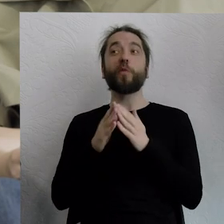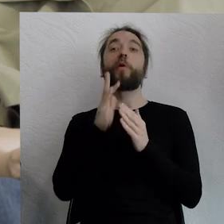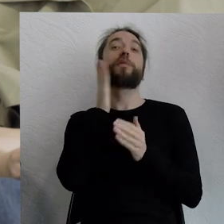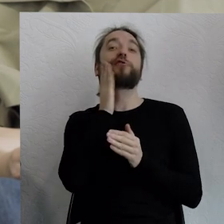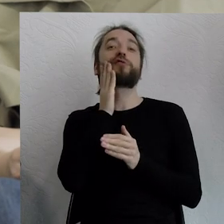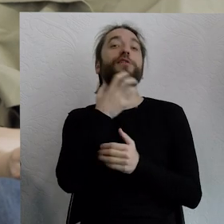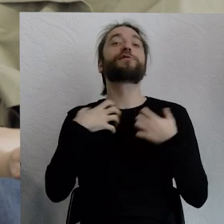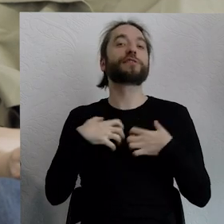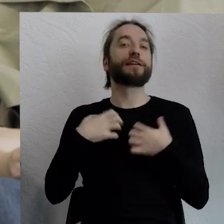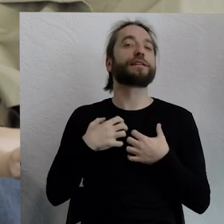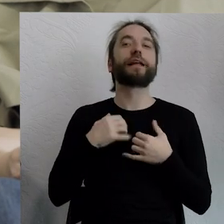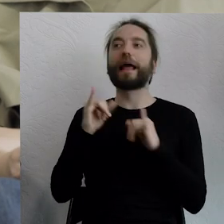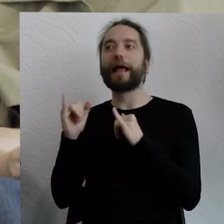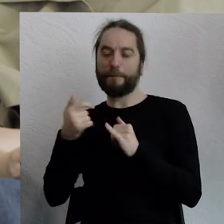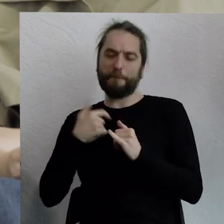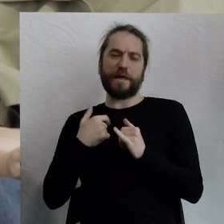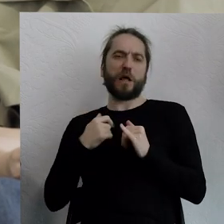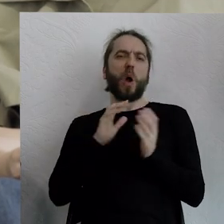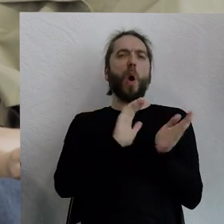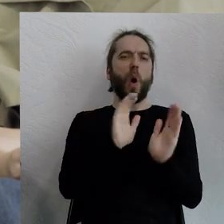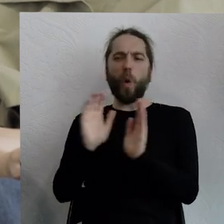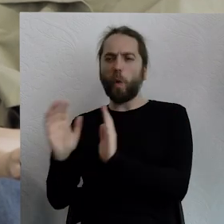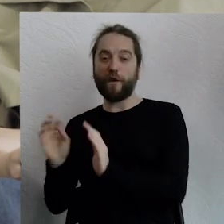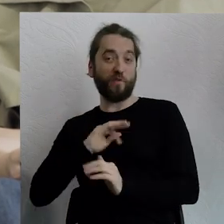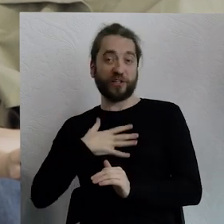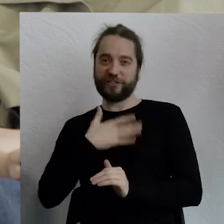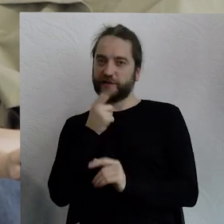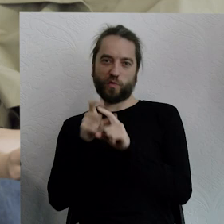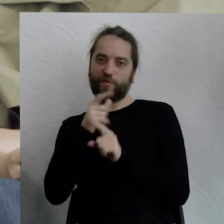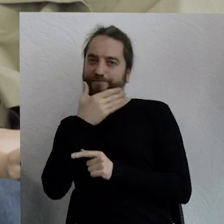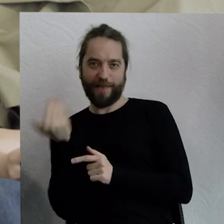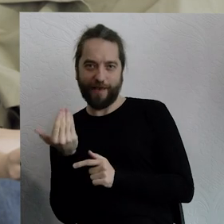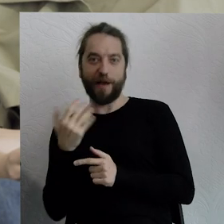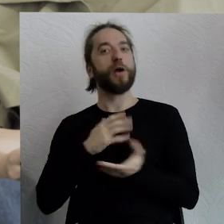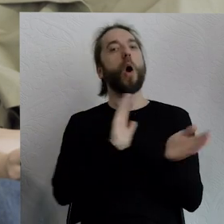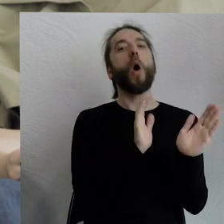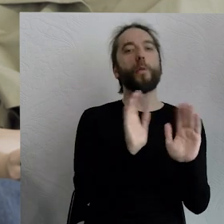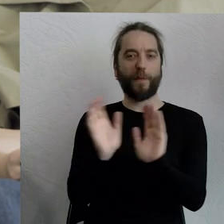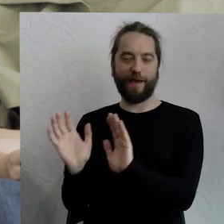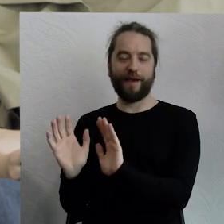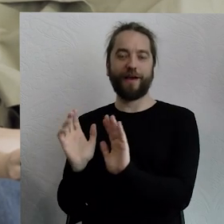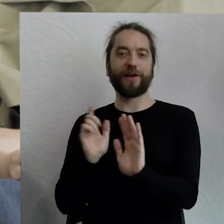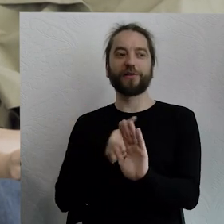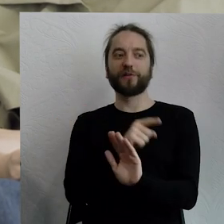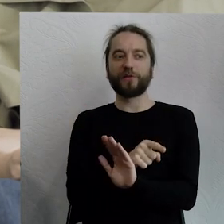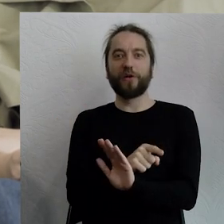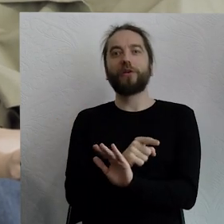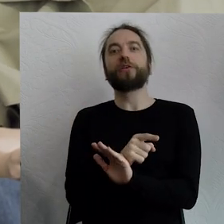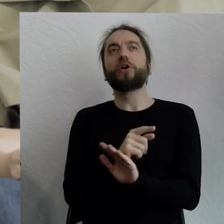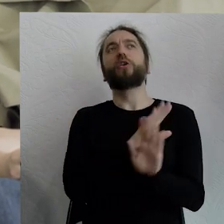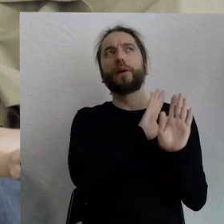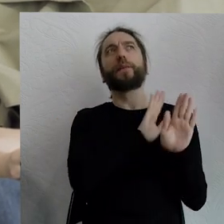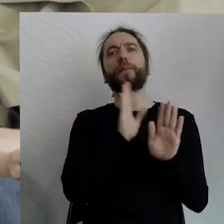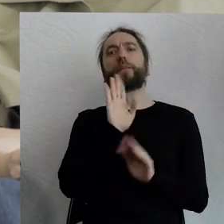których opiekunami się nazywamy, bo nie używamy już słowa właściciel, to są właśnie osoby pozaludzkie, pozostałe po tych